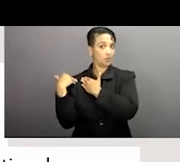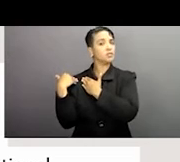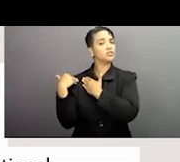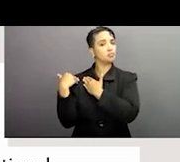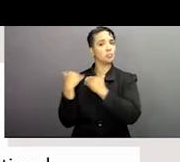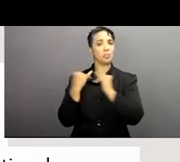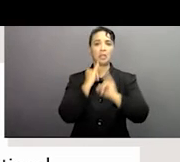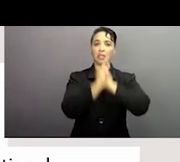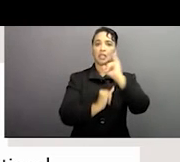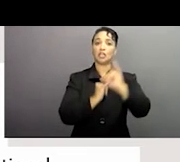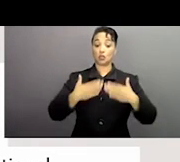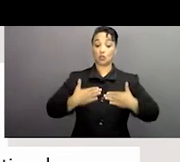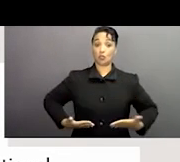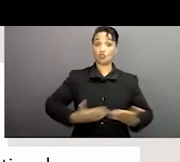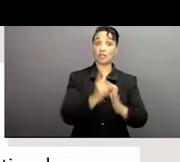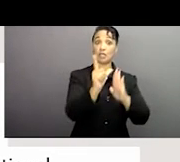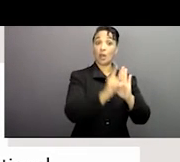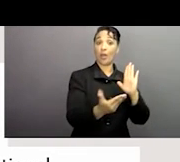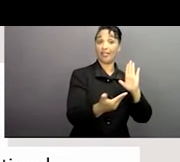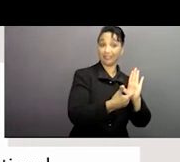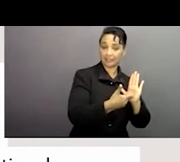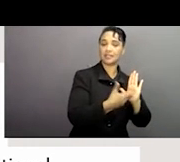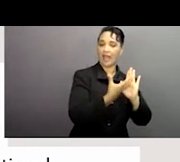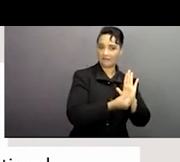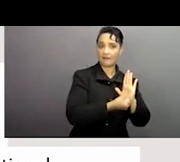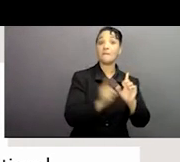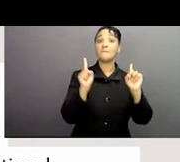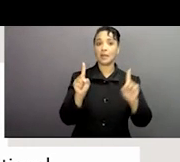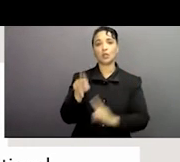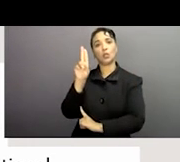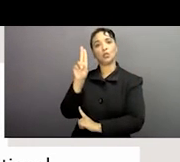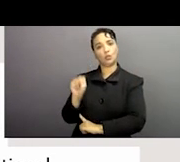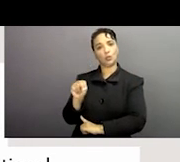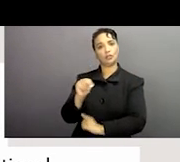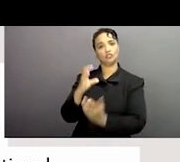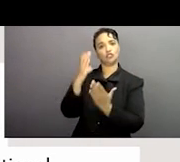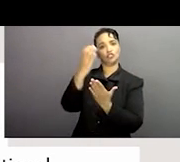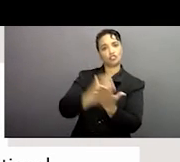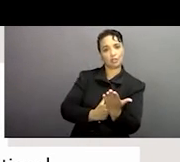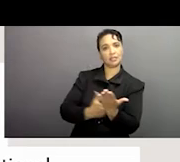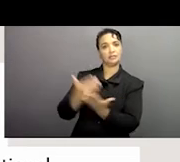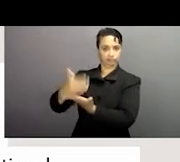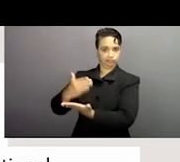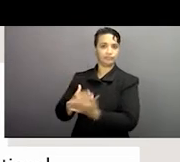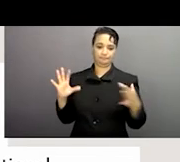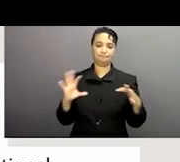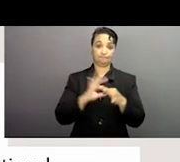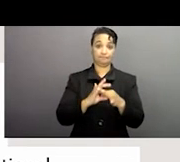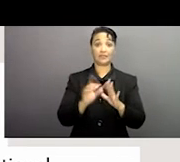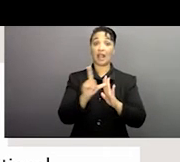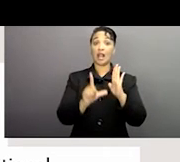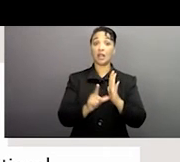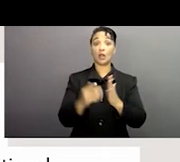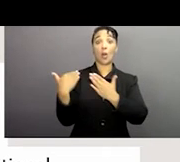qui est habite par simplement par la loi des droits humains mais également par la législation onusienne et la tort des nations les